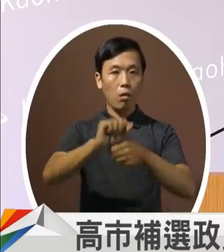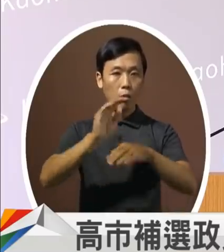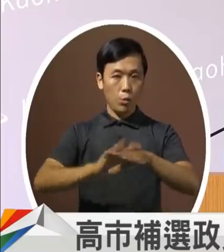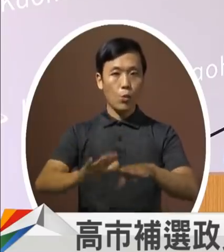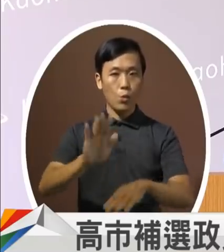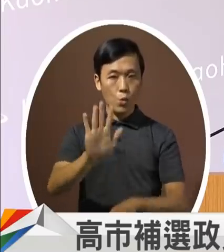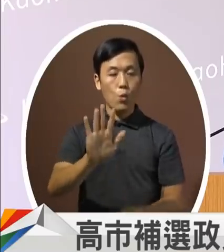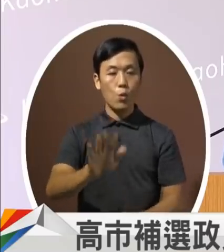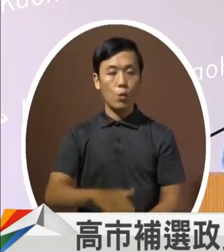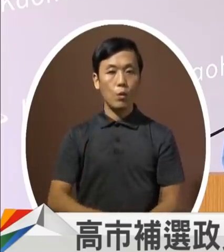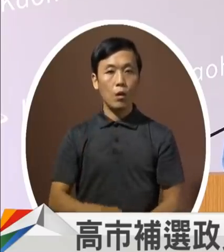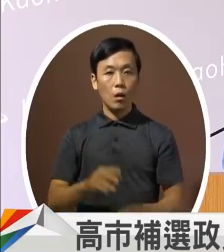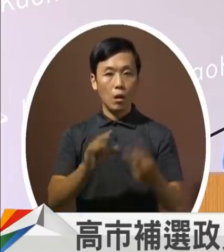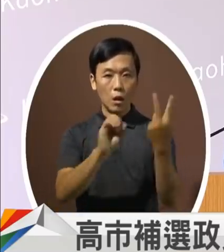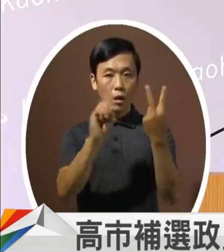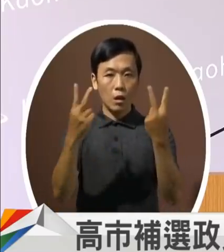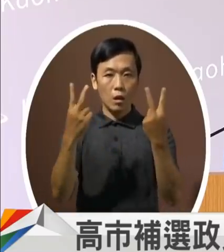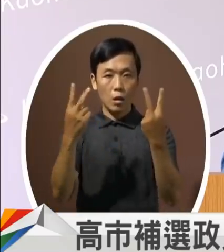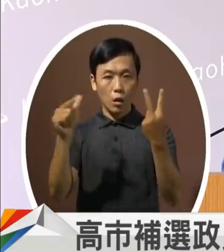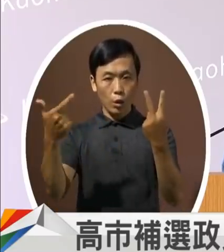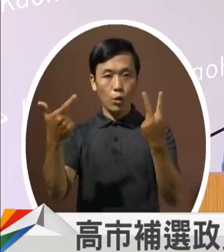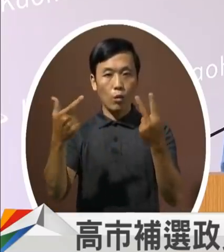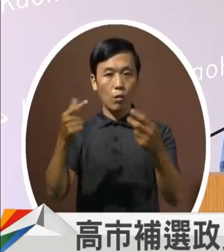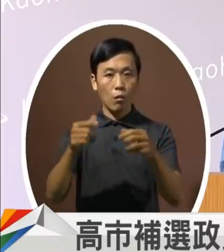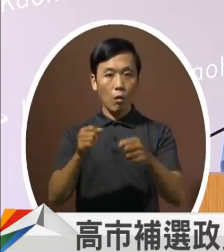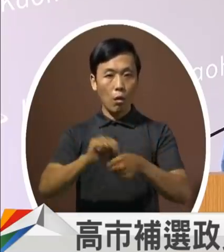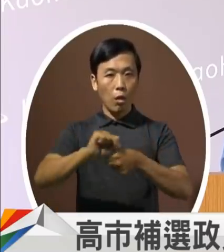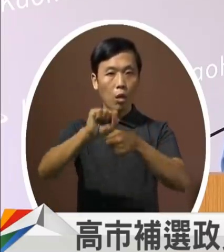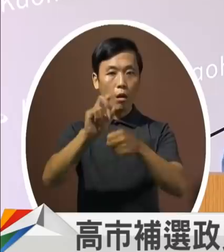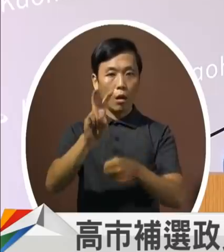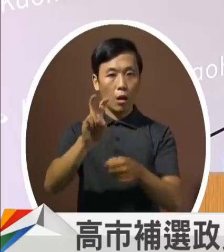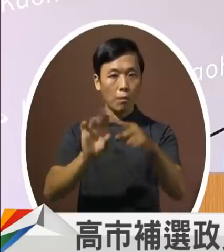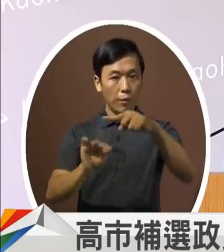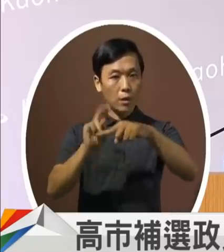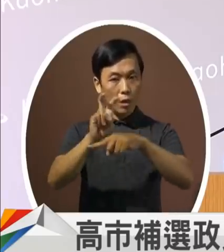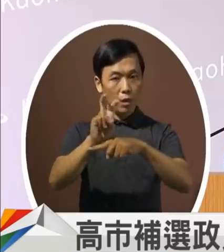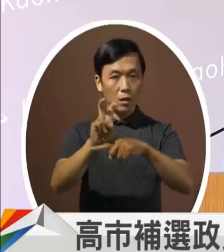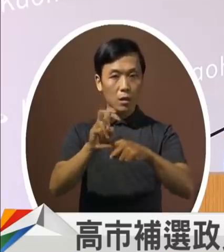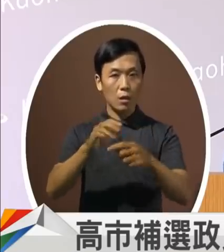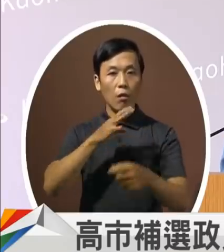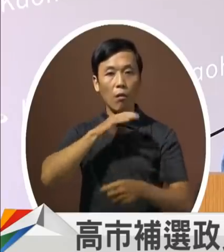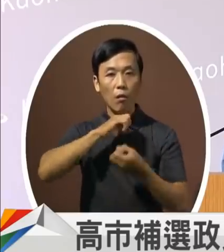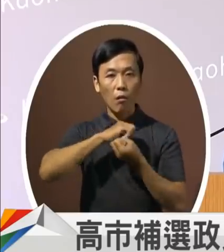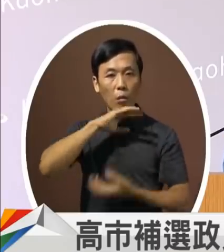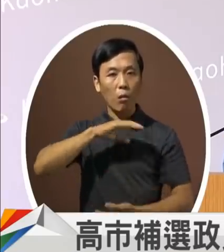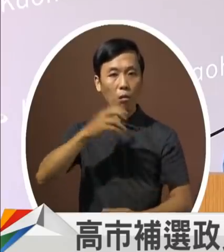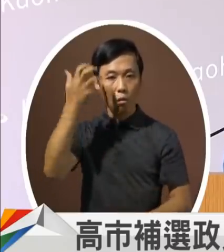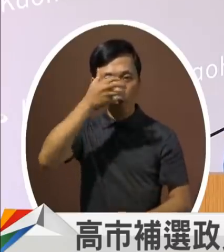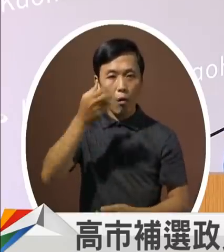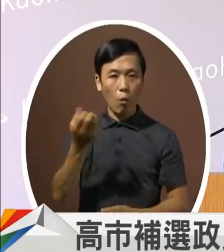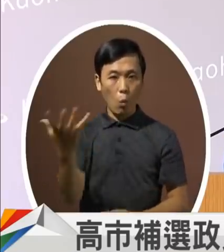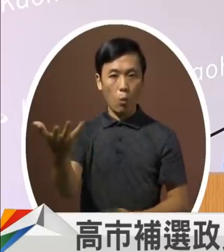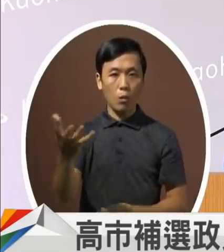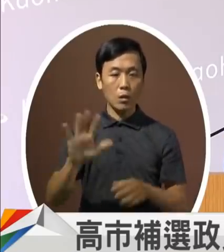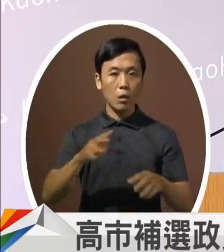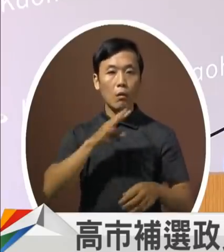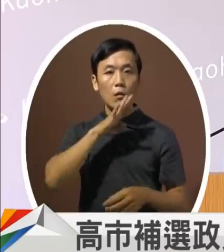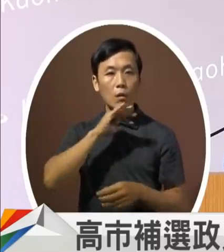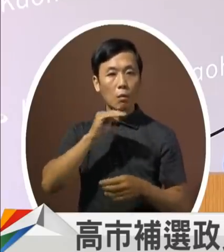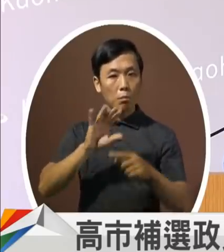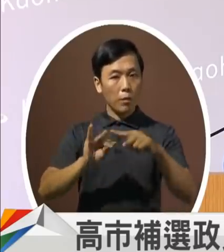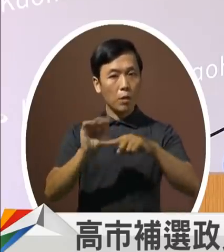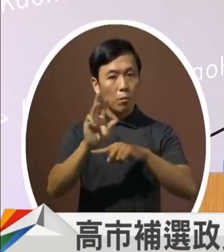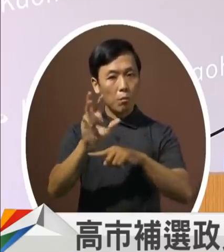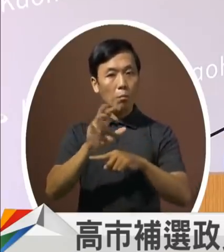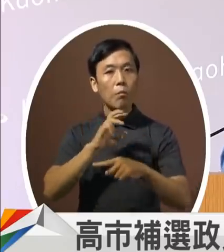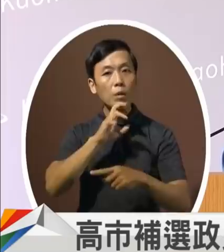2026就20%超高零现在第二个问题我们现在高零化80岁平均